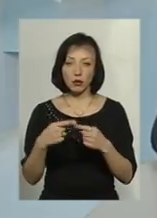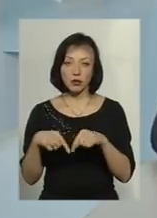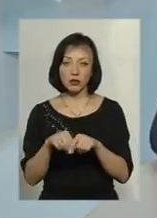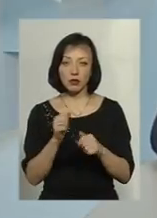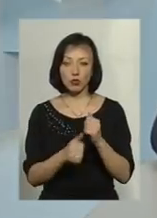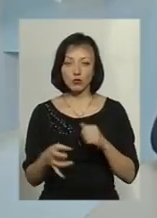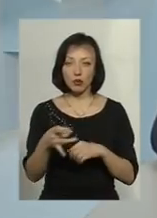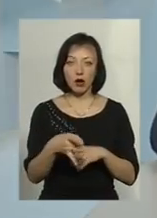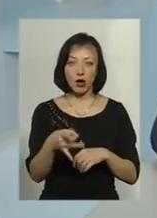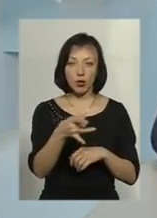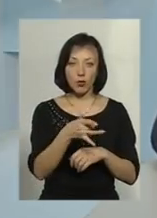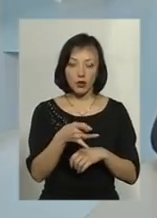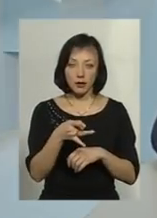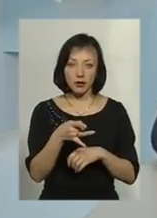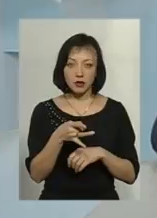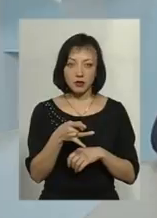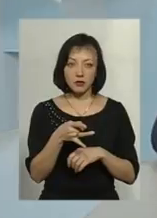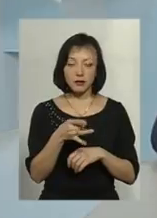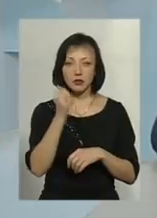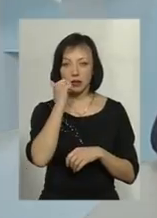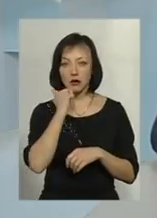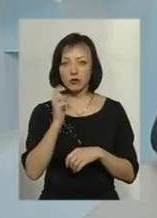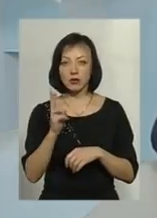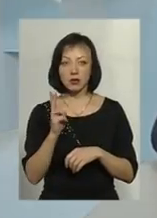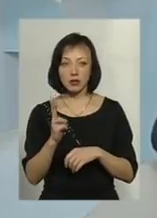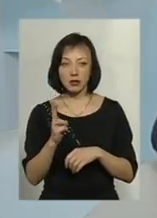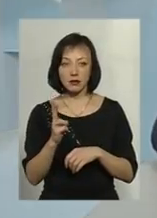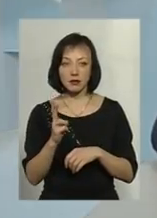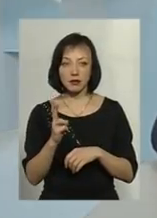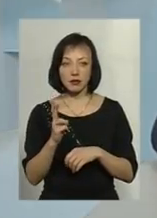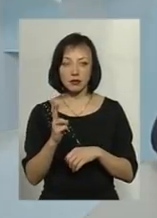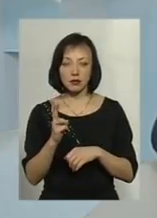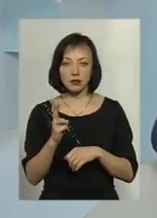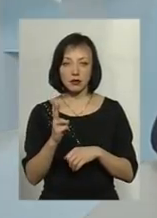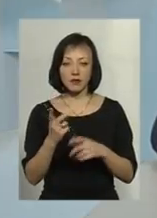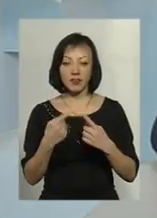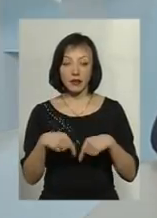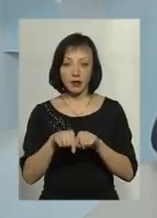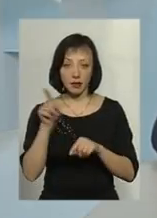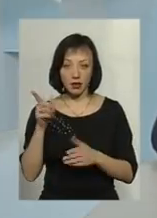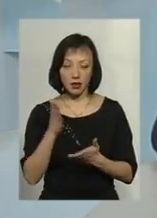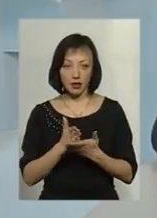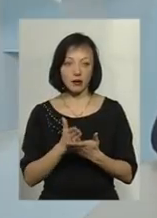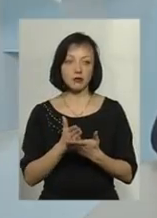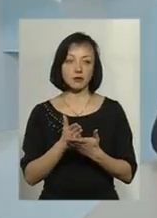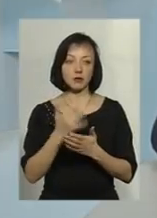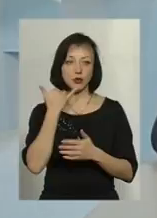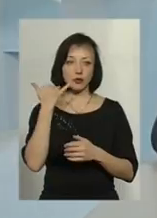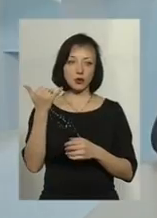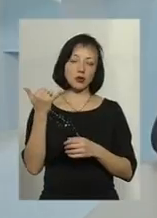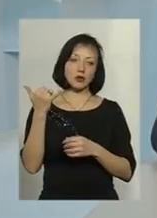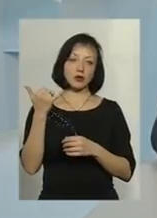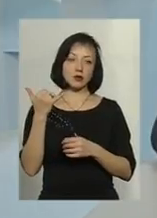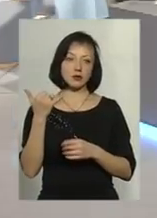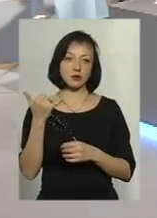районі. В даному випадку Старокостантиновське відділення. Подзвонити туди,